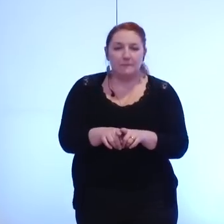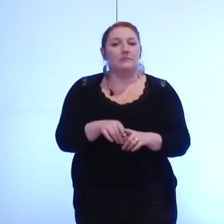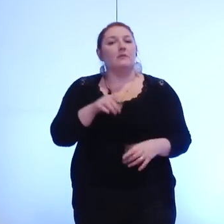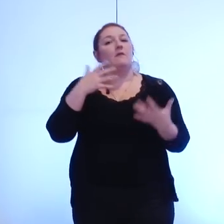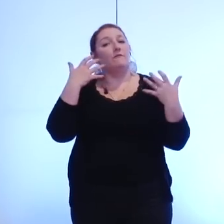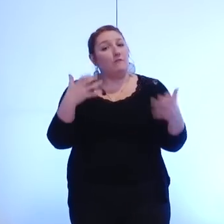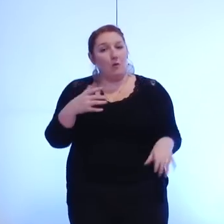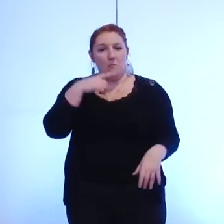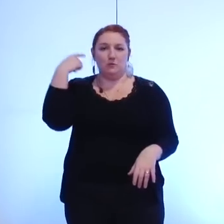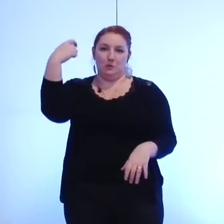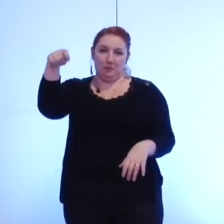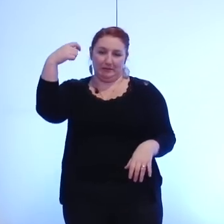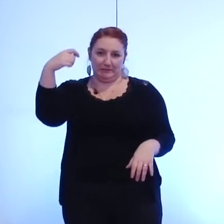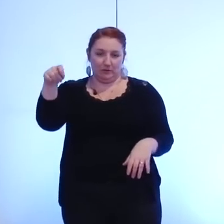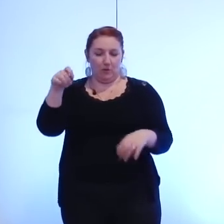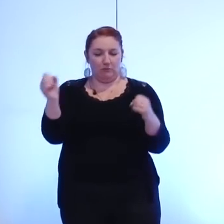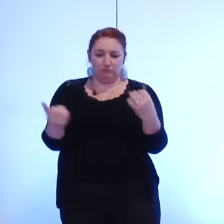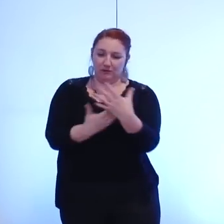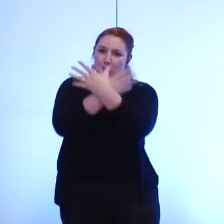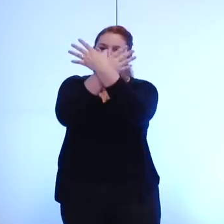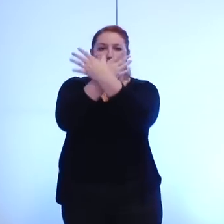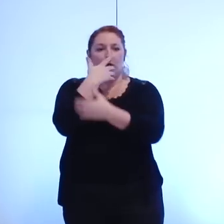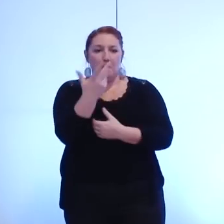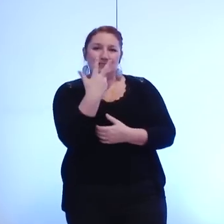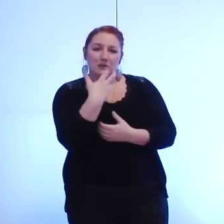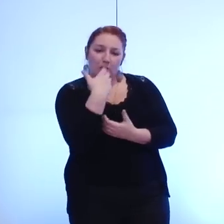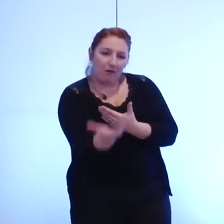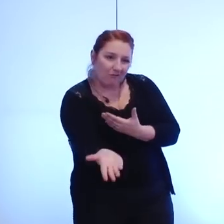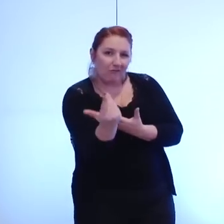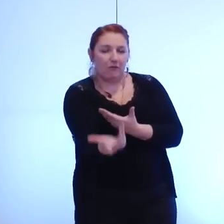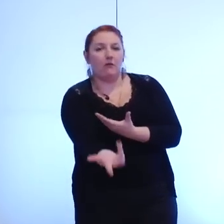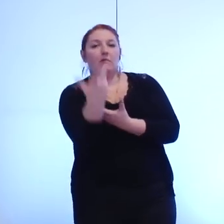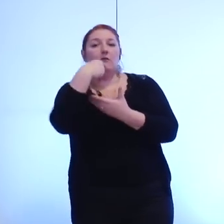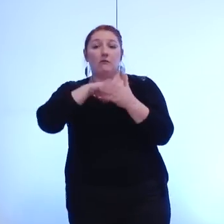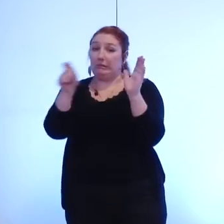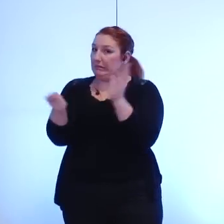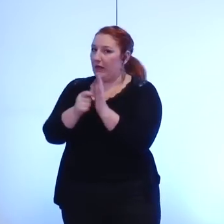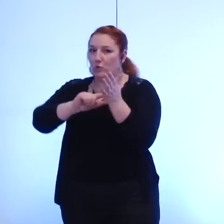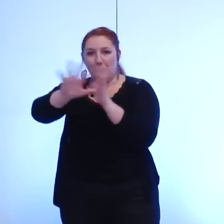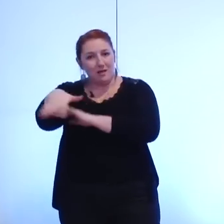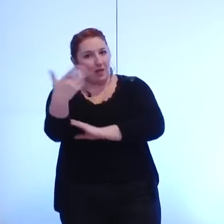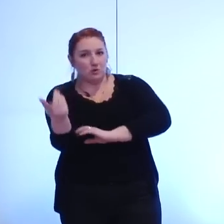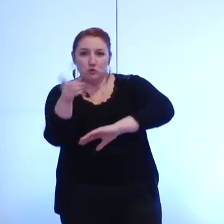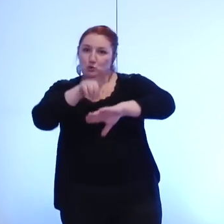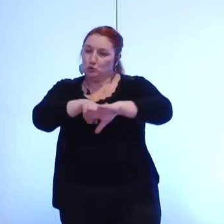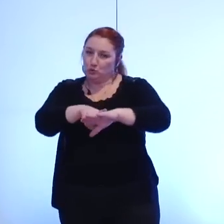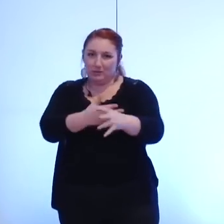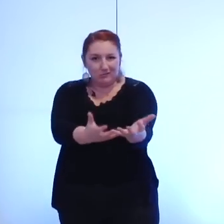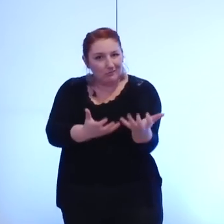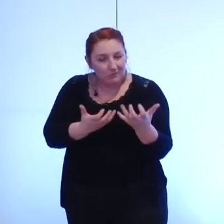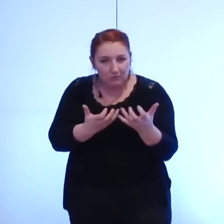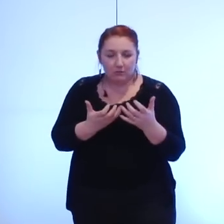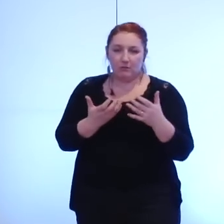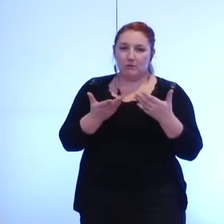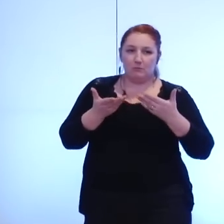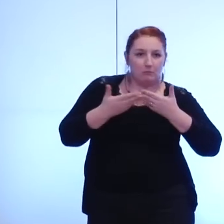métropole ouvre ce chantier pleinement dès 2015 celui de la simplification celui de la proximité